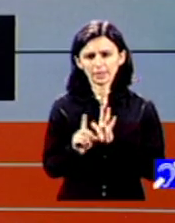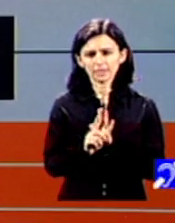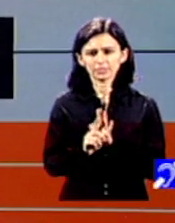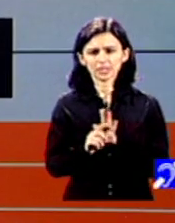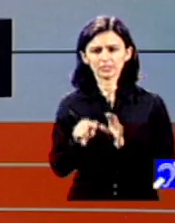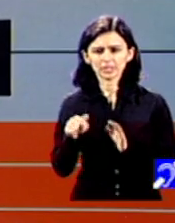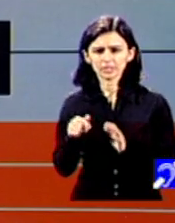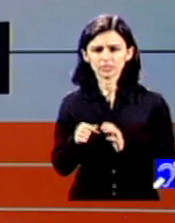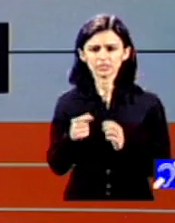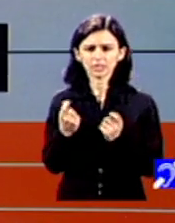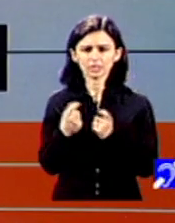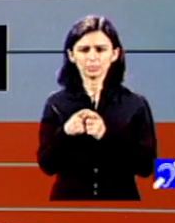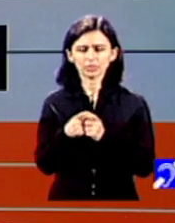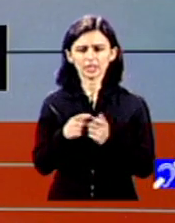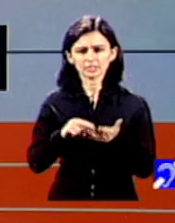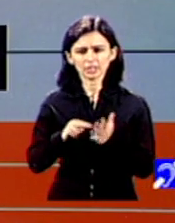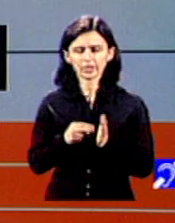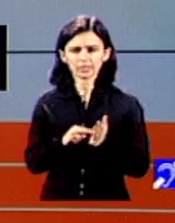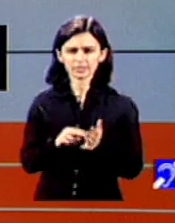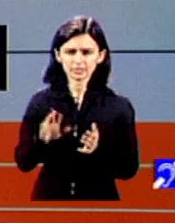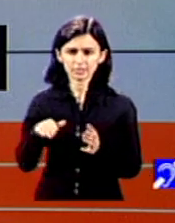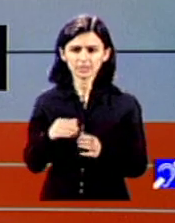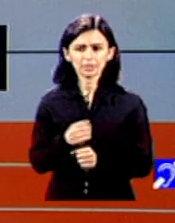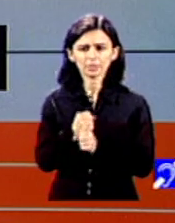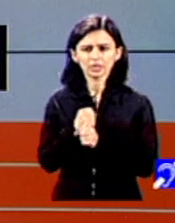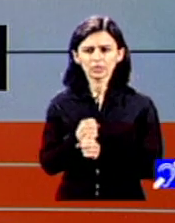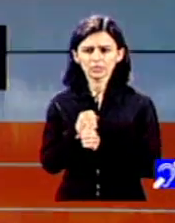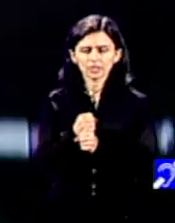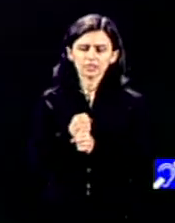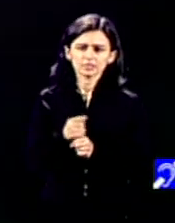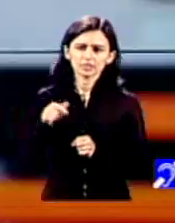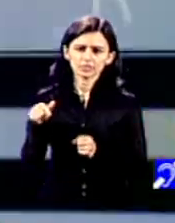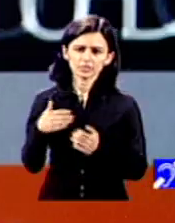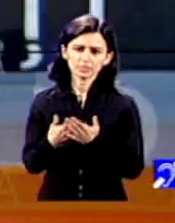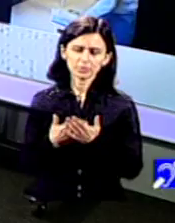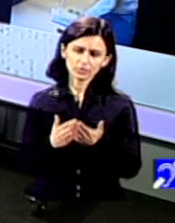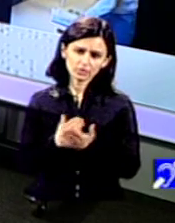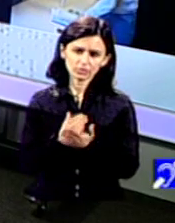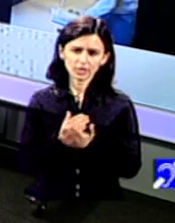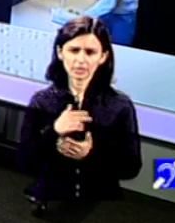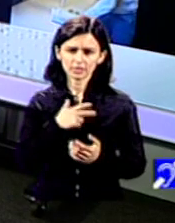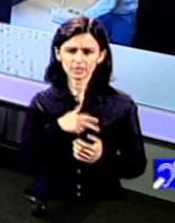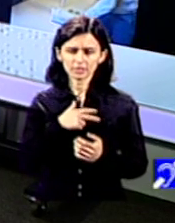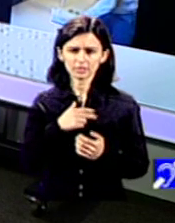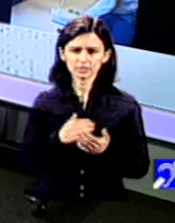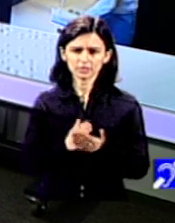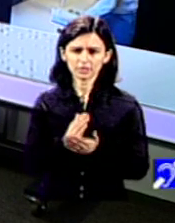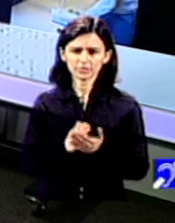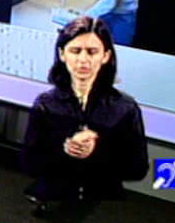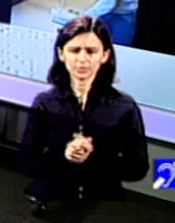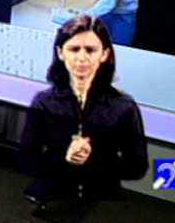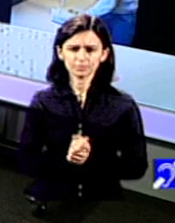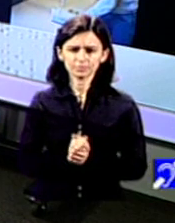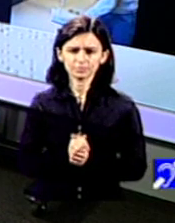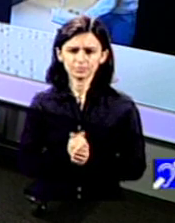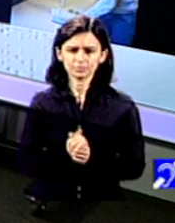împiedică ONG-urile să aibă parte de astfel de finanțări pentru a organiza servicii. Exact. Adică, acum, eu nu vreau să spun